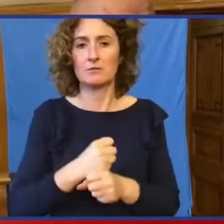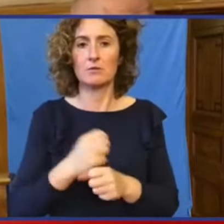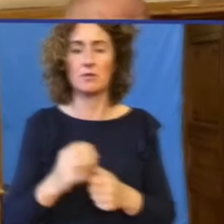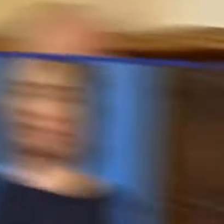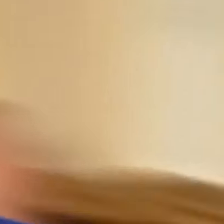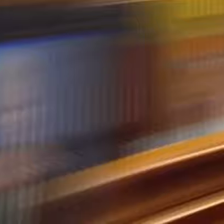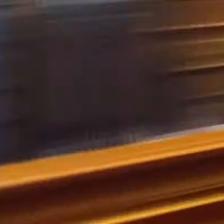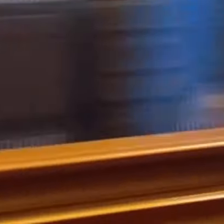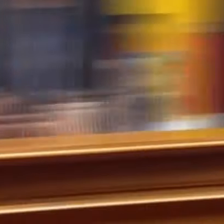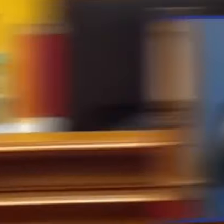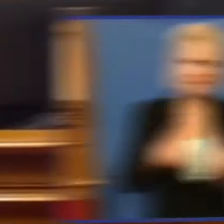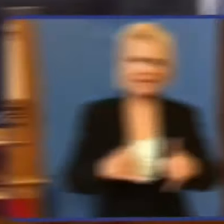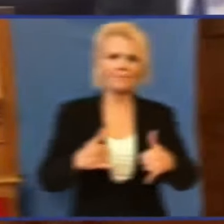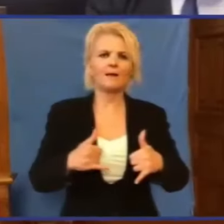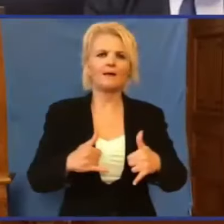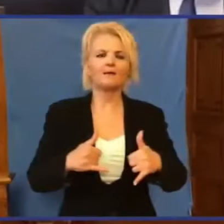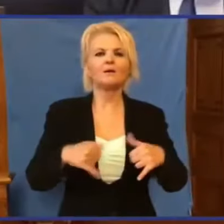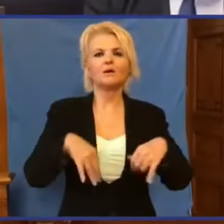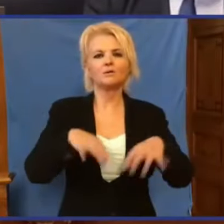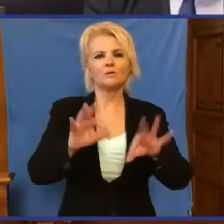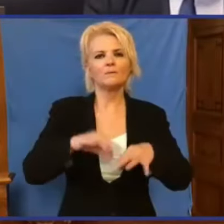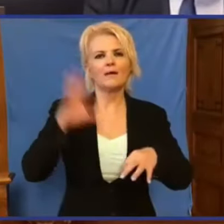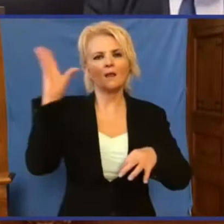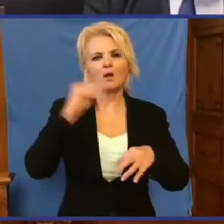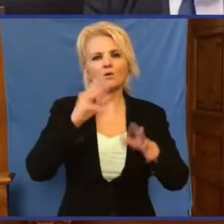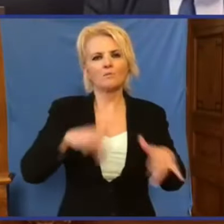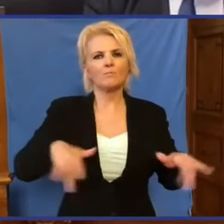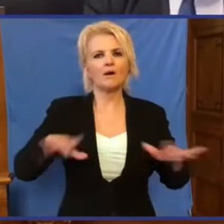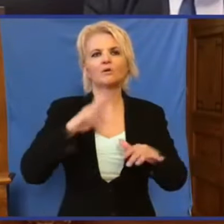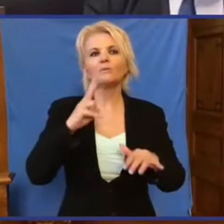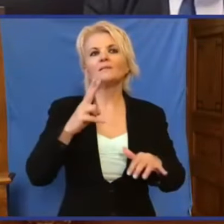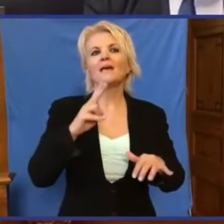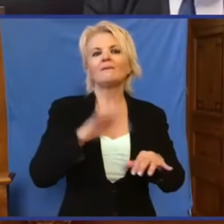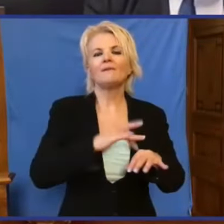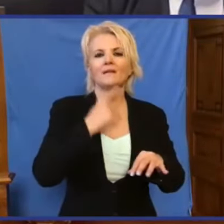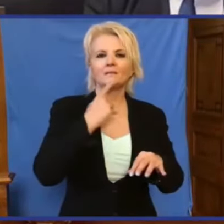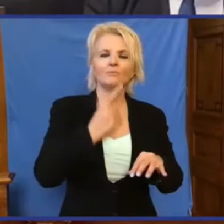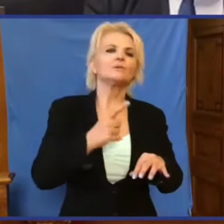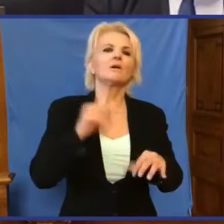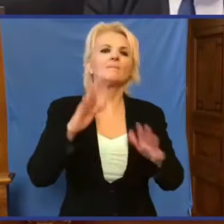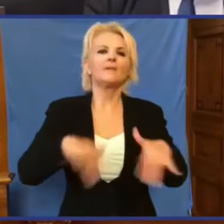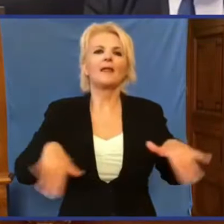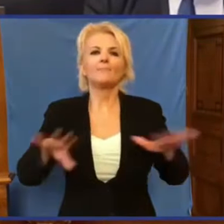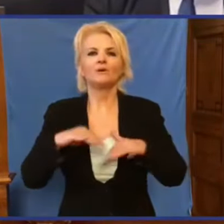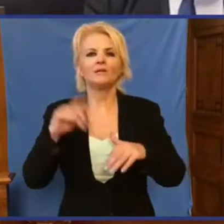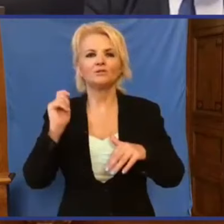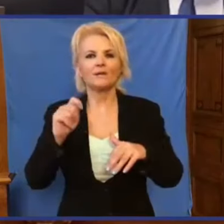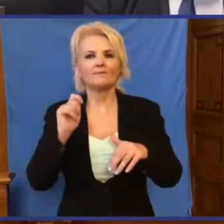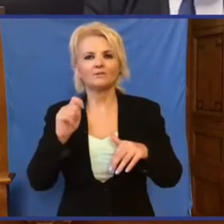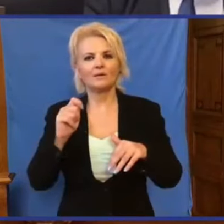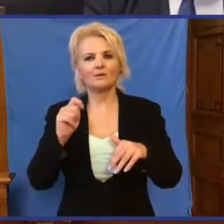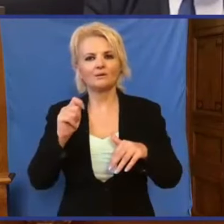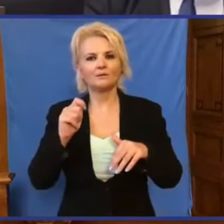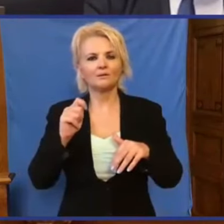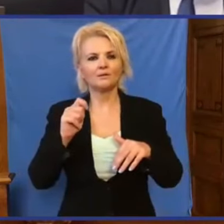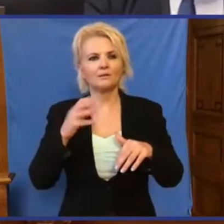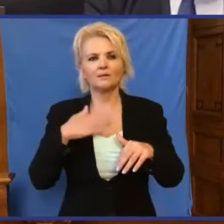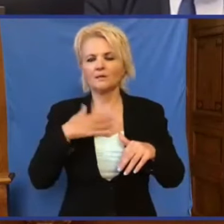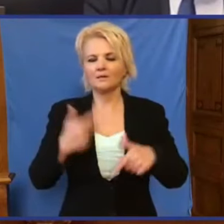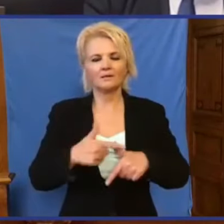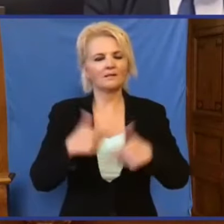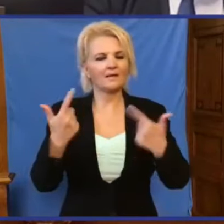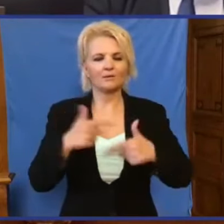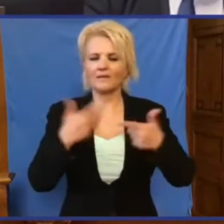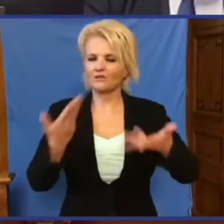található. Köszönöm. Krupicer Ferenc azt mondja, hogy szeretném megérezni, a terepülési képviselőként nem kaptam